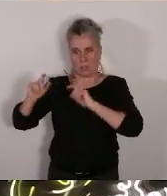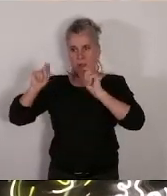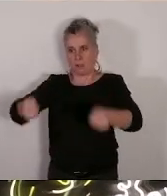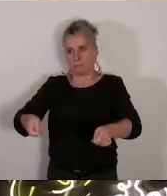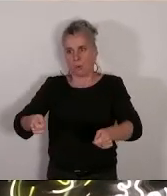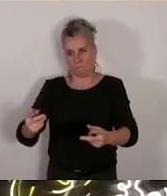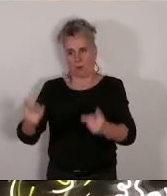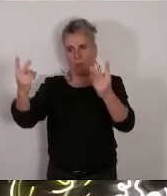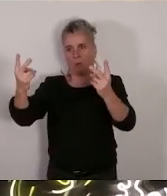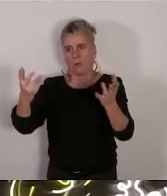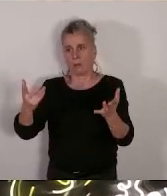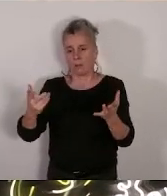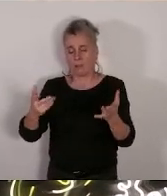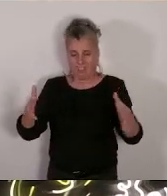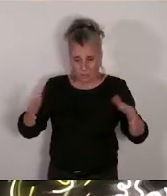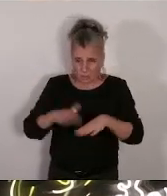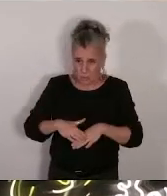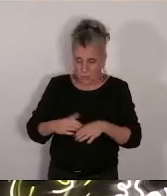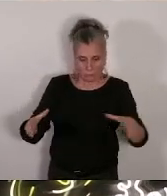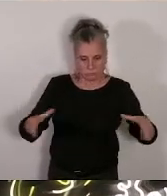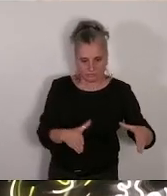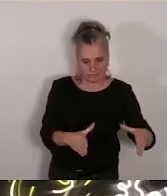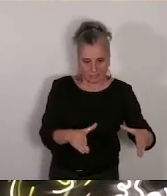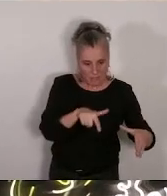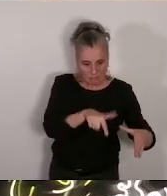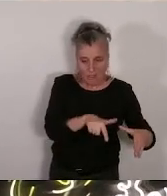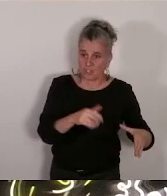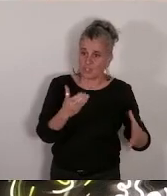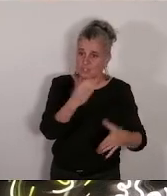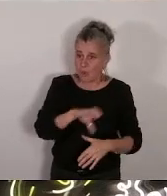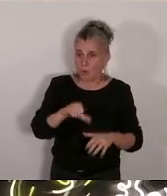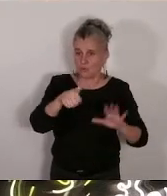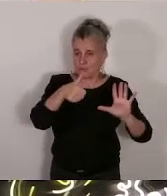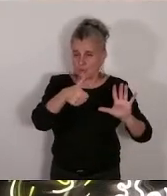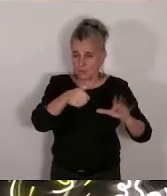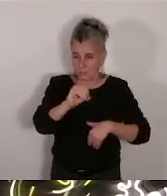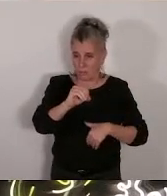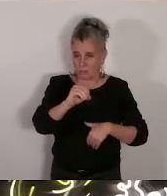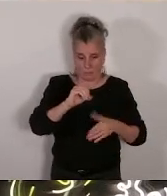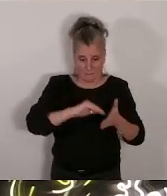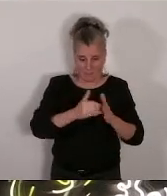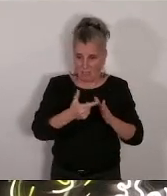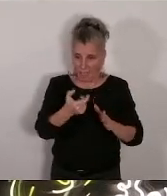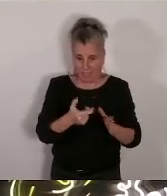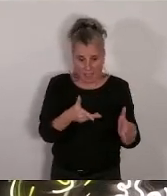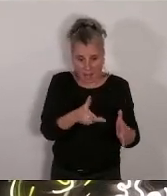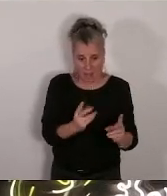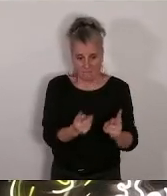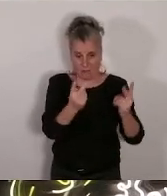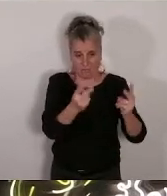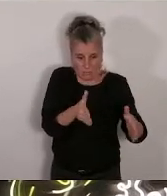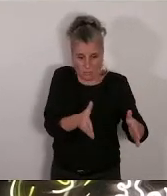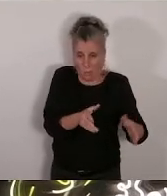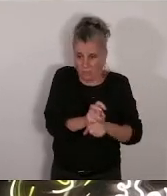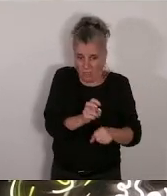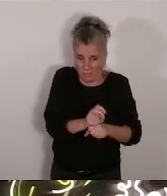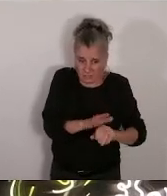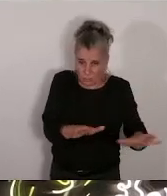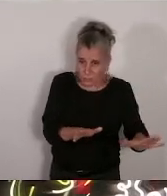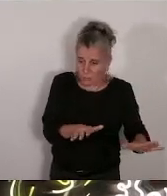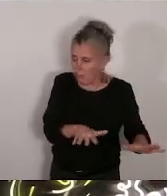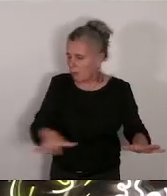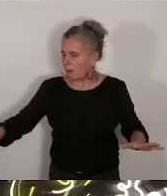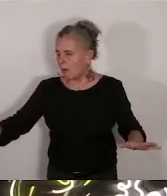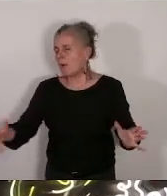seuls 160 mètres carrés échappent au réenfouissement d'après l'accord que vous avez conclu avec l'État. Je ne citerai pas le lien, etc.